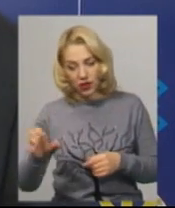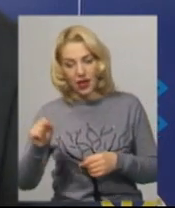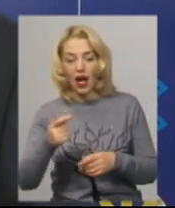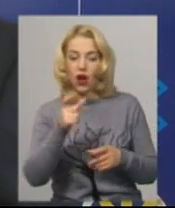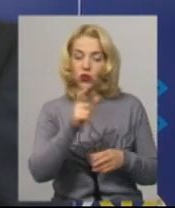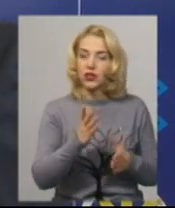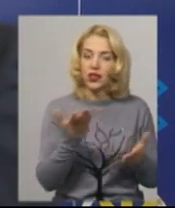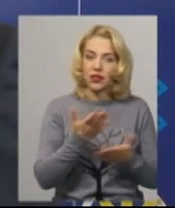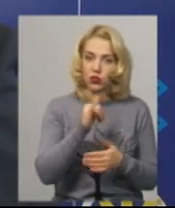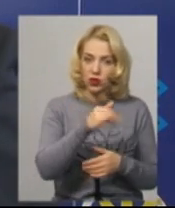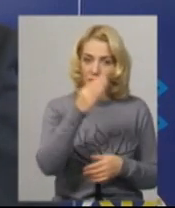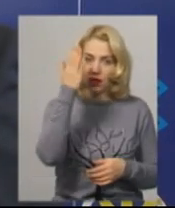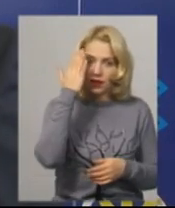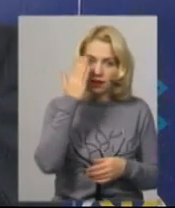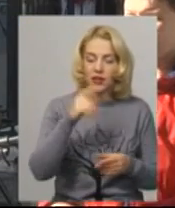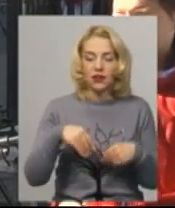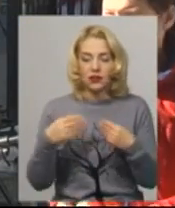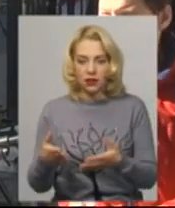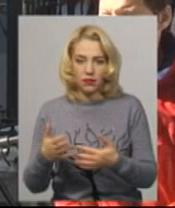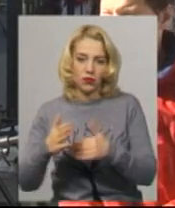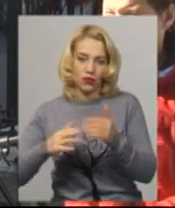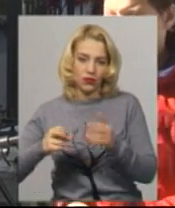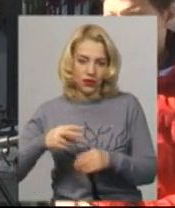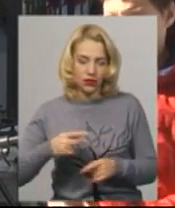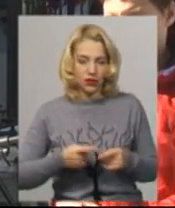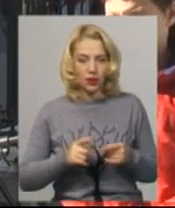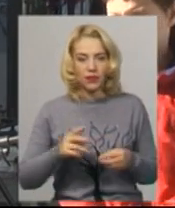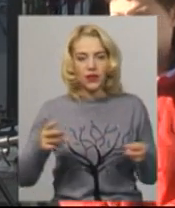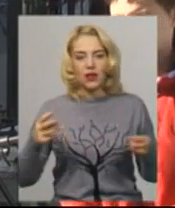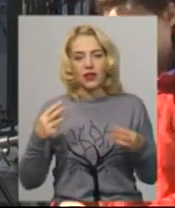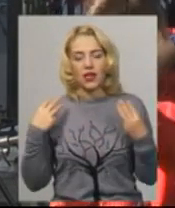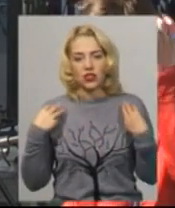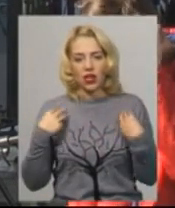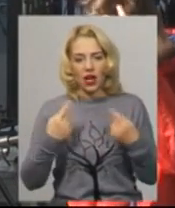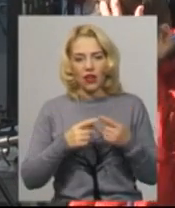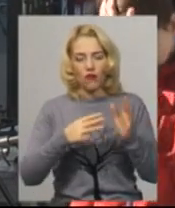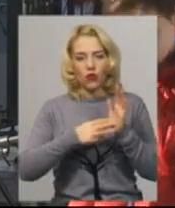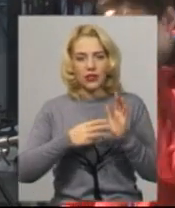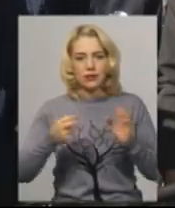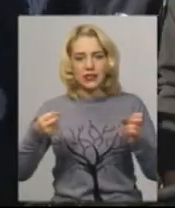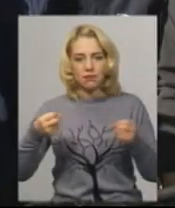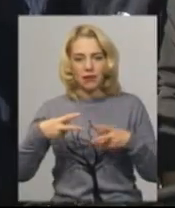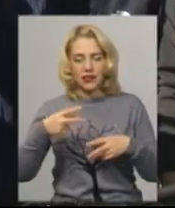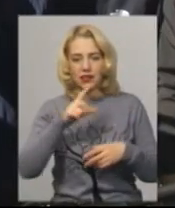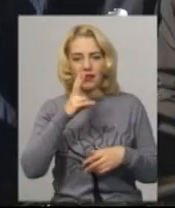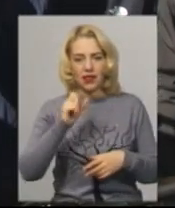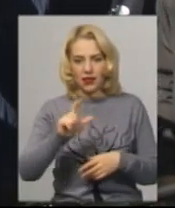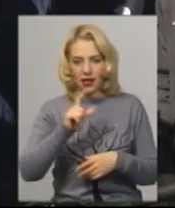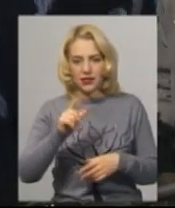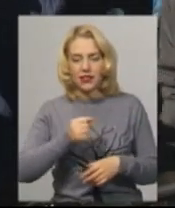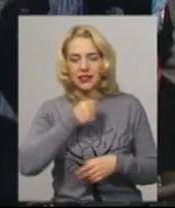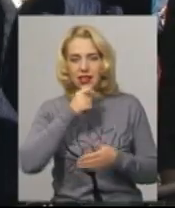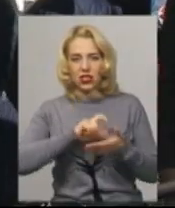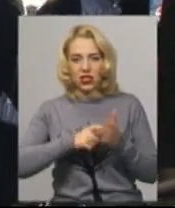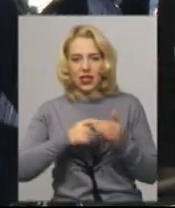неї є, вони визначать, чим вона буде займатися. За словами у начальника групи зв'язку з громадськістю 8-го полку спецпризначення Віталія Могили, старшокласники